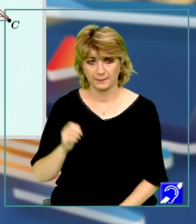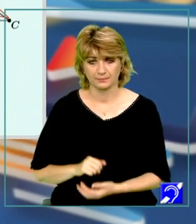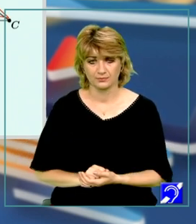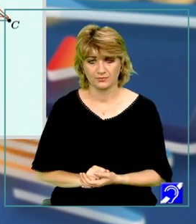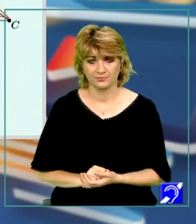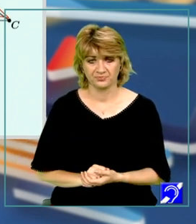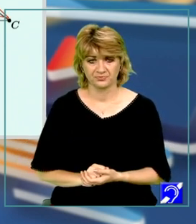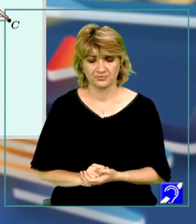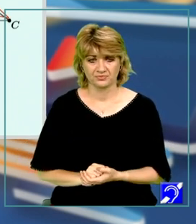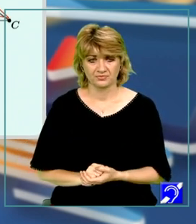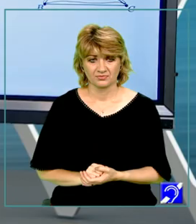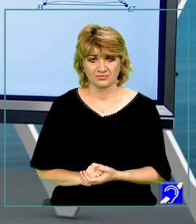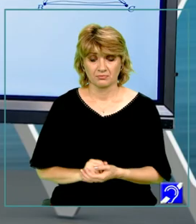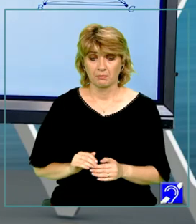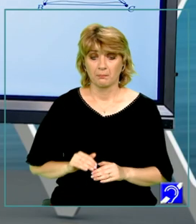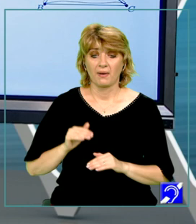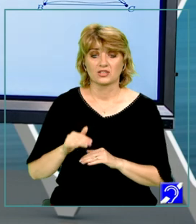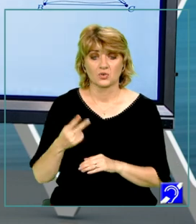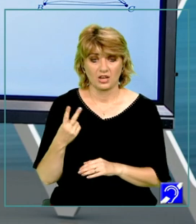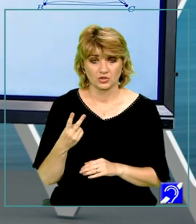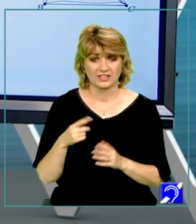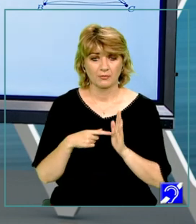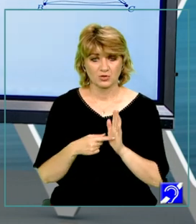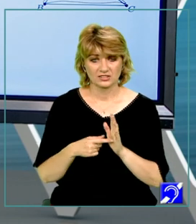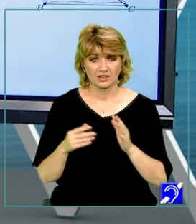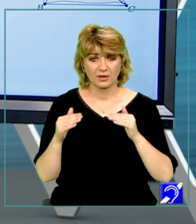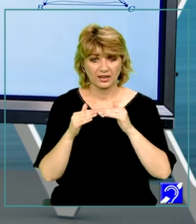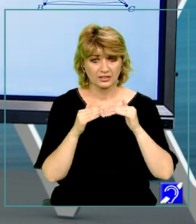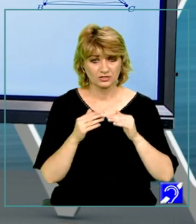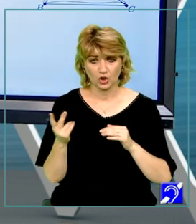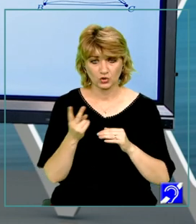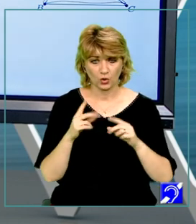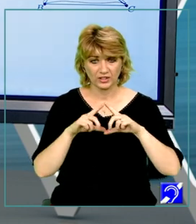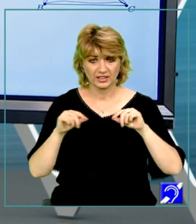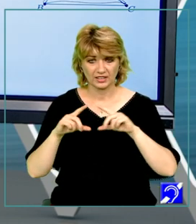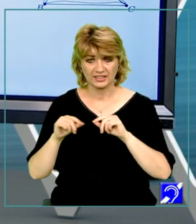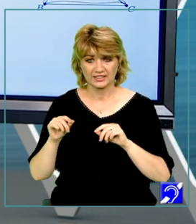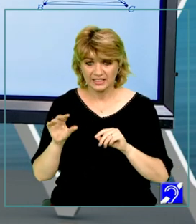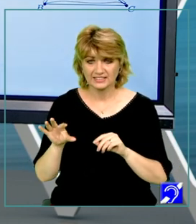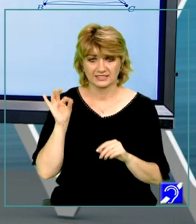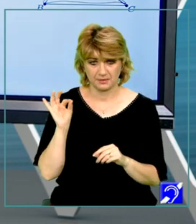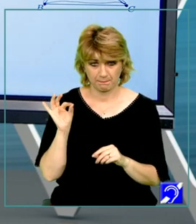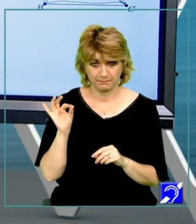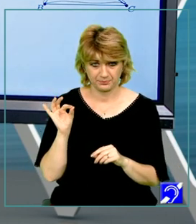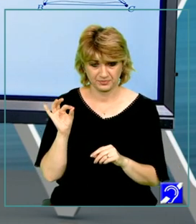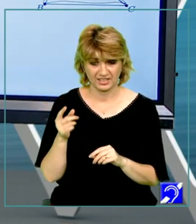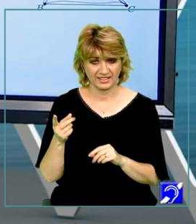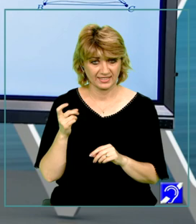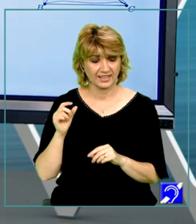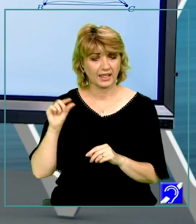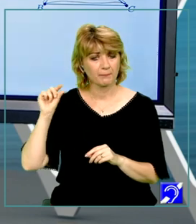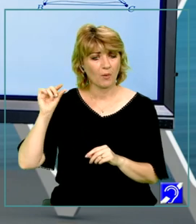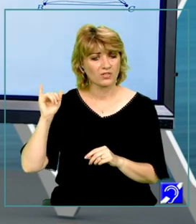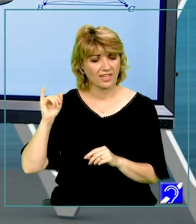E. Pasul al doilea. Demonstrăm congruența acelor două triunghiuri identificate. Din ipoteză,